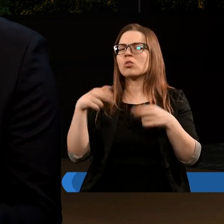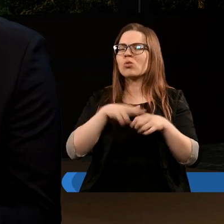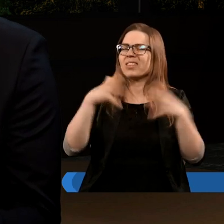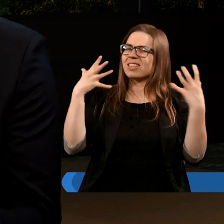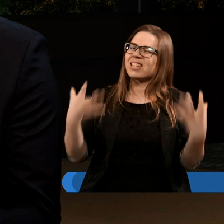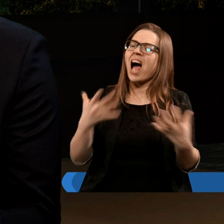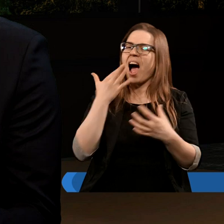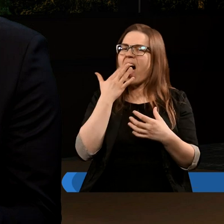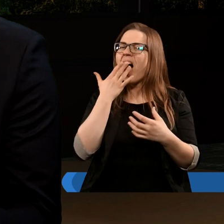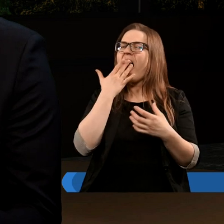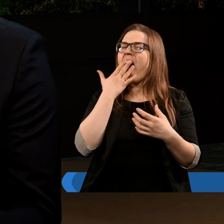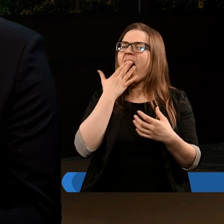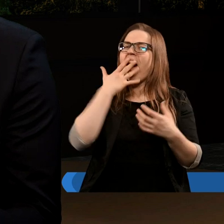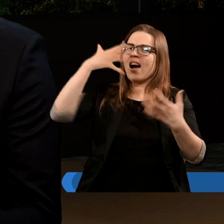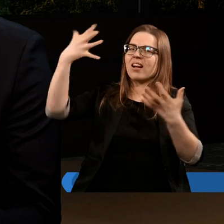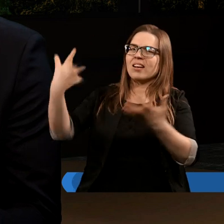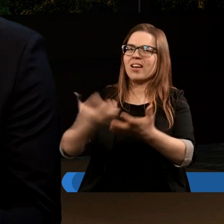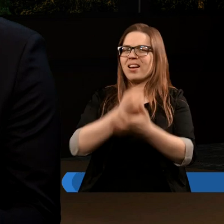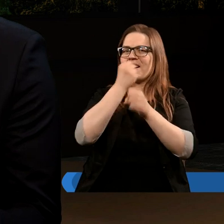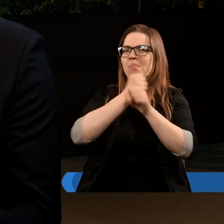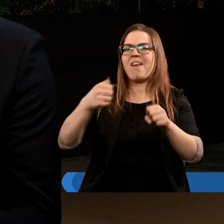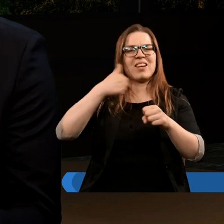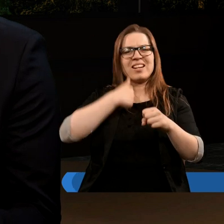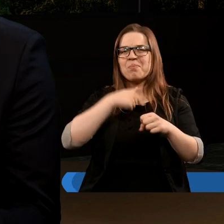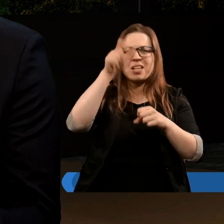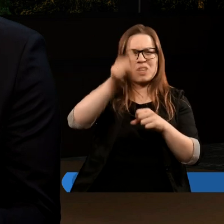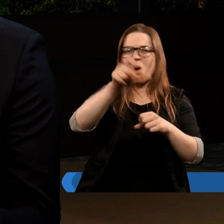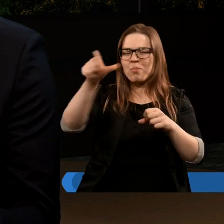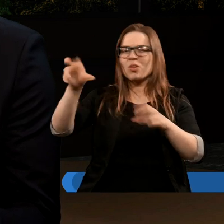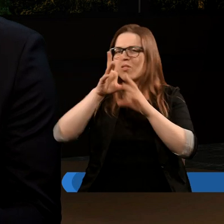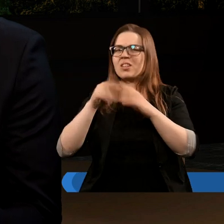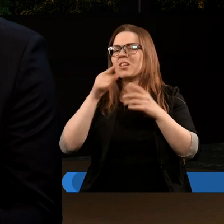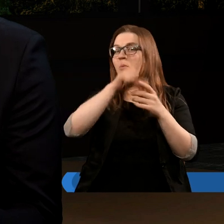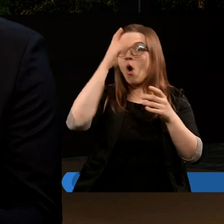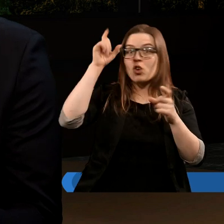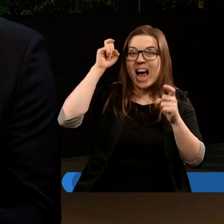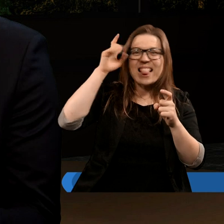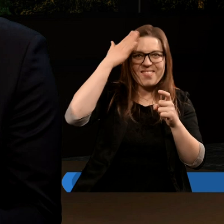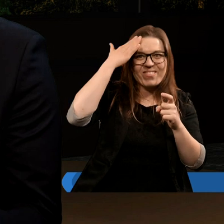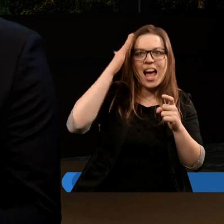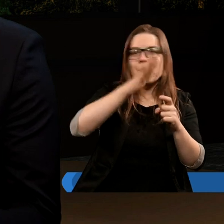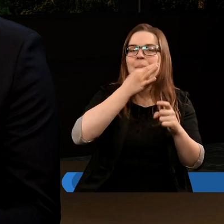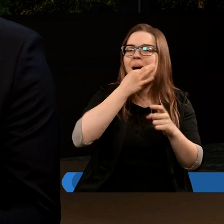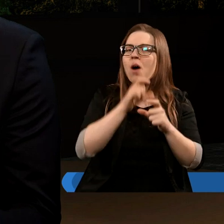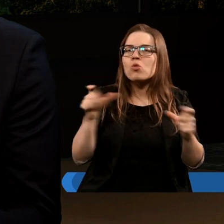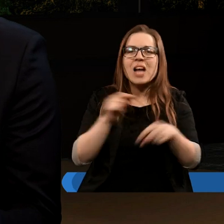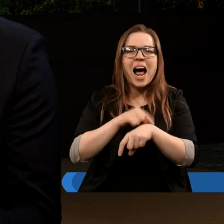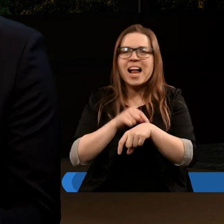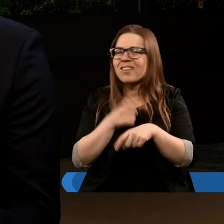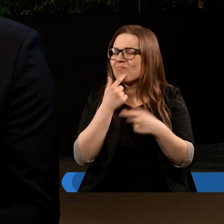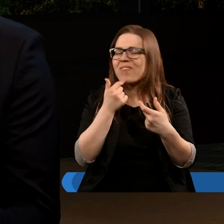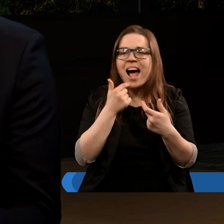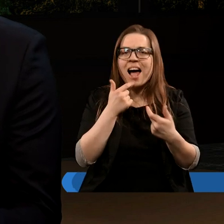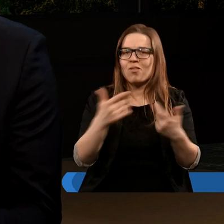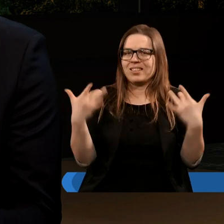chce za wszelką cenę odebrać mi zbawienie i mnie zniszczyć. Myślę, że tego za dużo nie ma. Z drugiej strony też widzimy, że